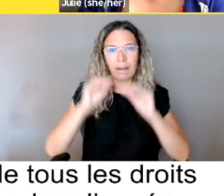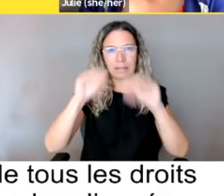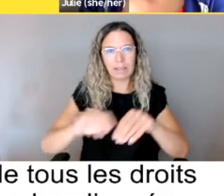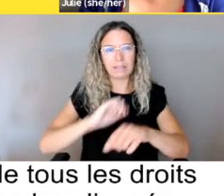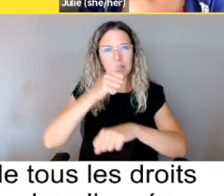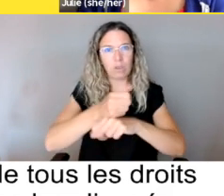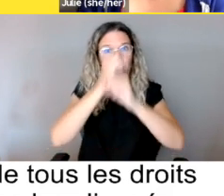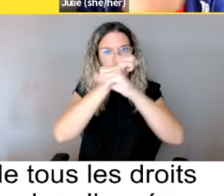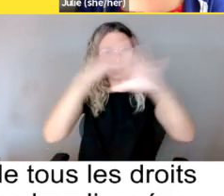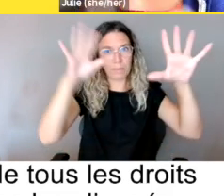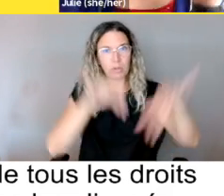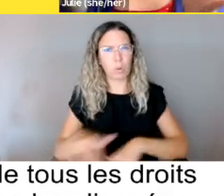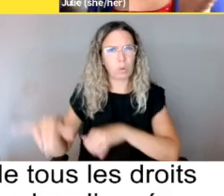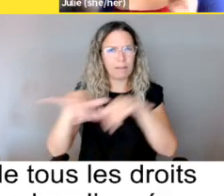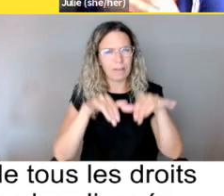universelle,